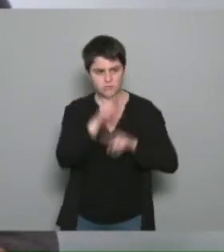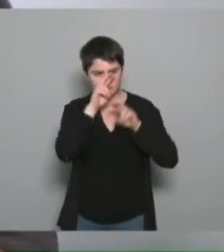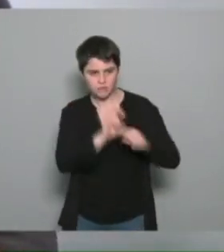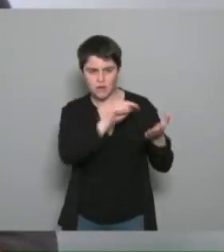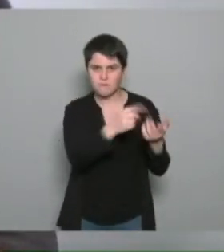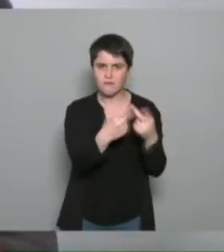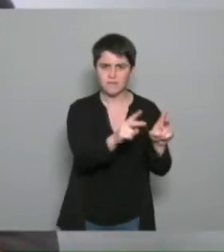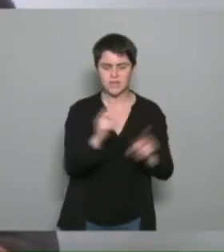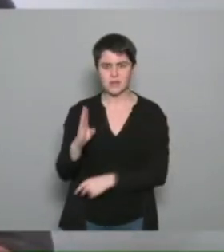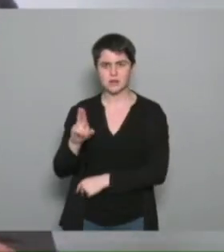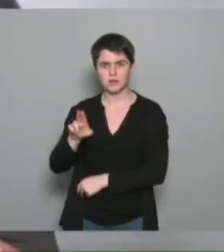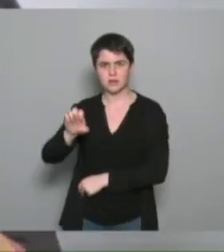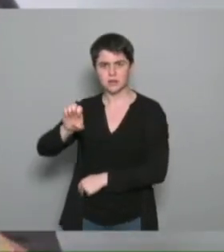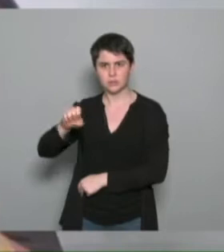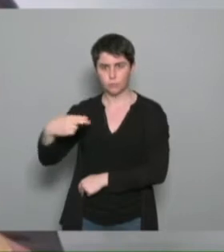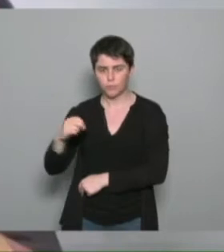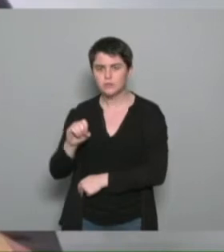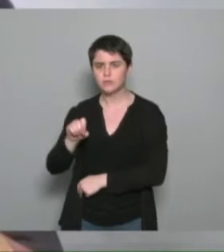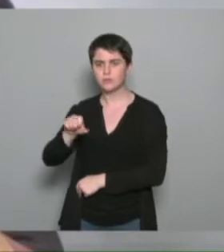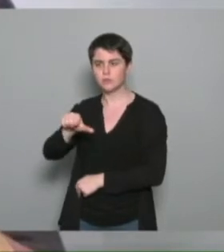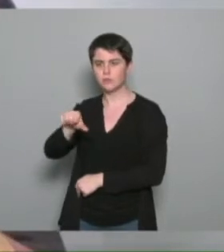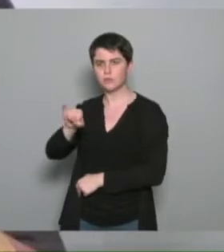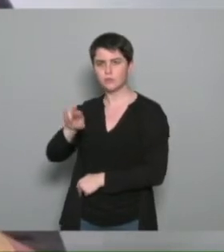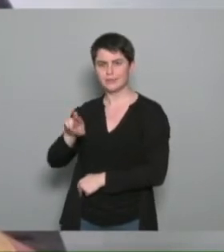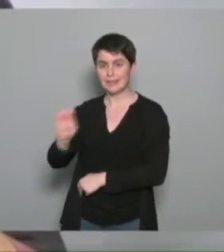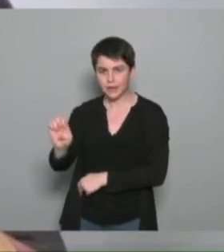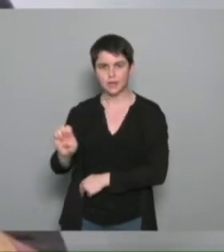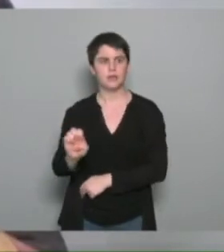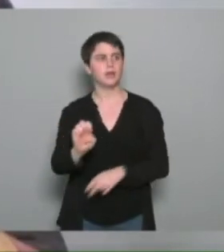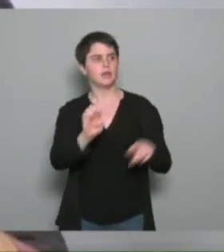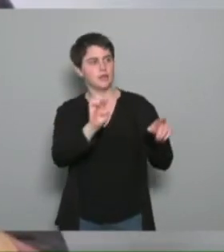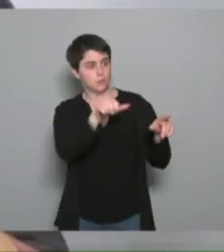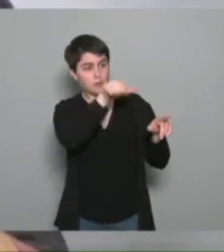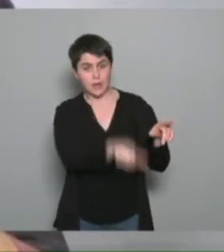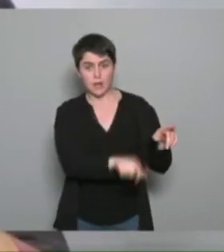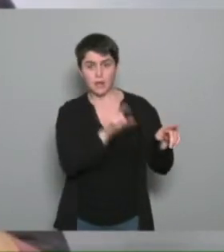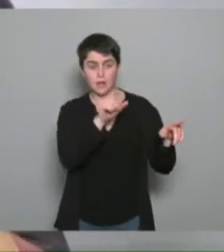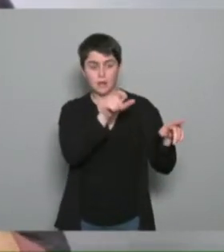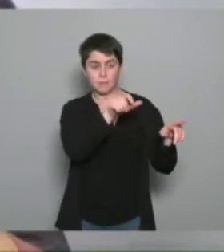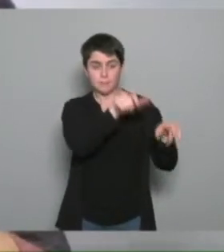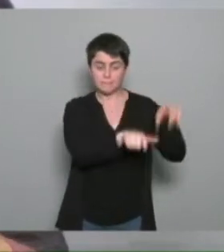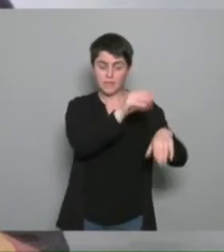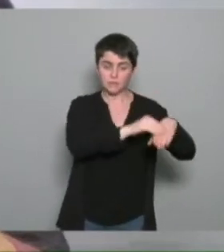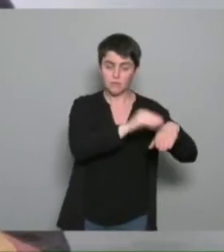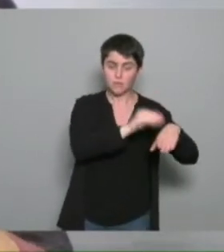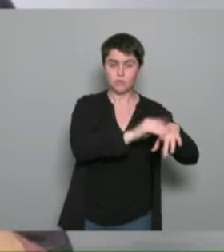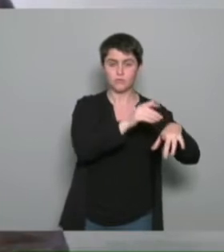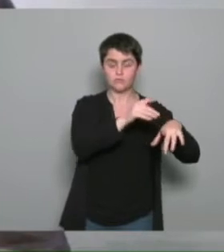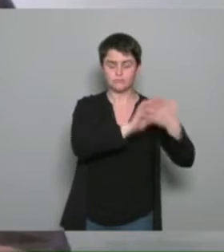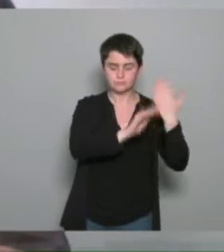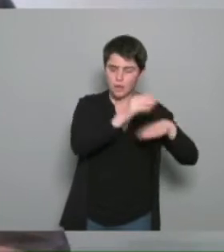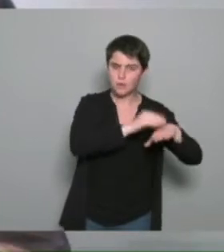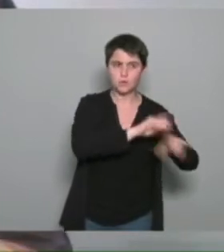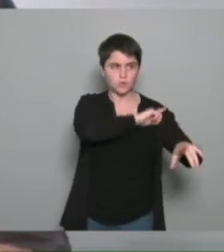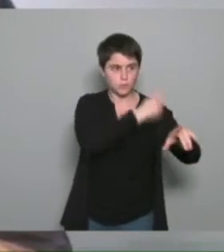de préparation physique avait comme élève un médecin qui s'occupait justement dans sa pratique de prendre en charge des